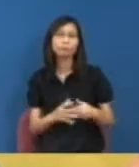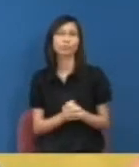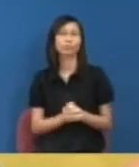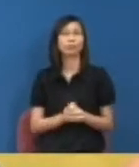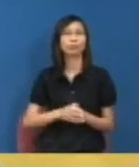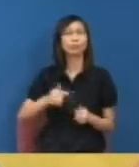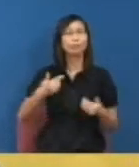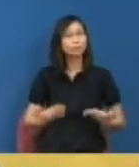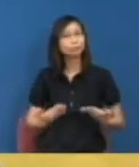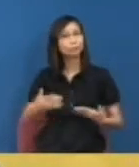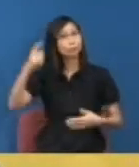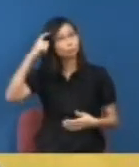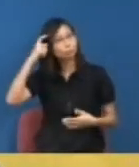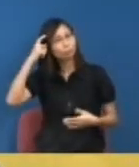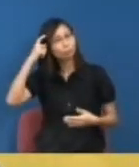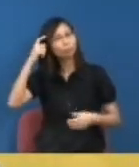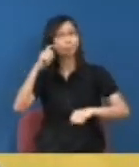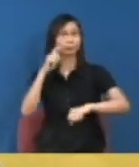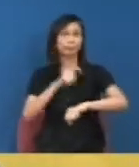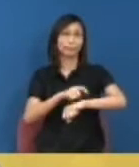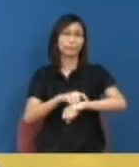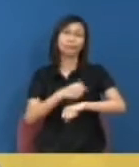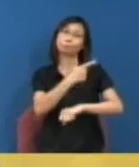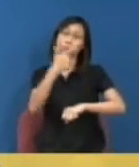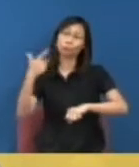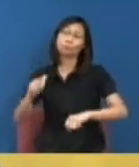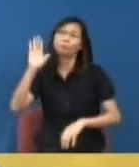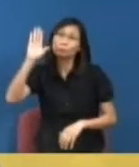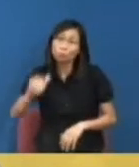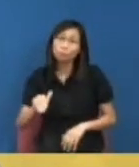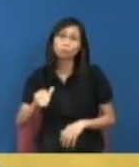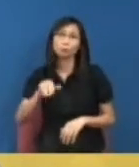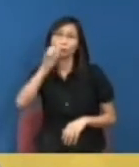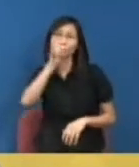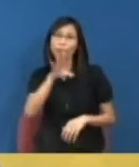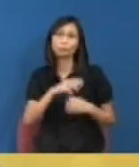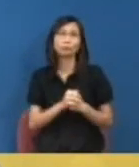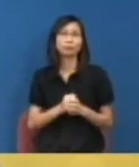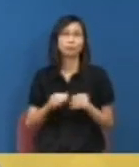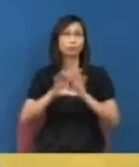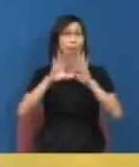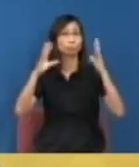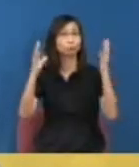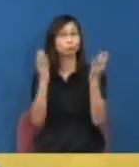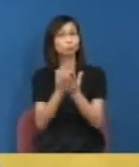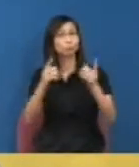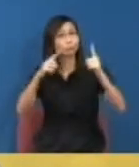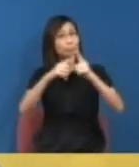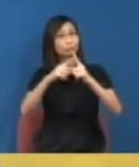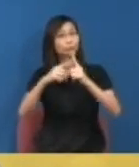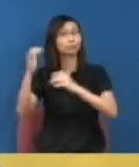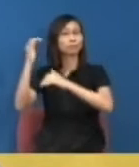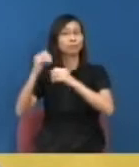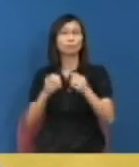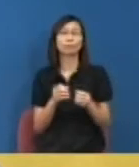反而想今天現在多點時間在你們這個節目可以再講一講整個人民傳統不單止是港大